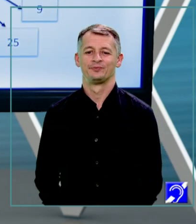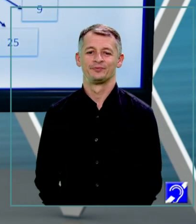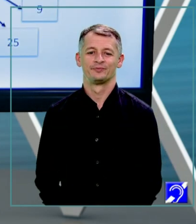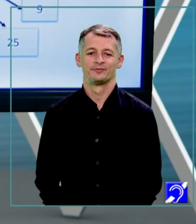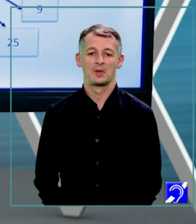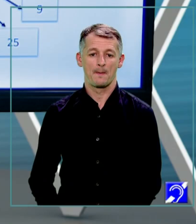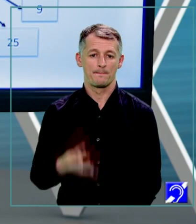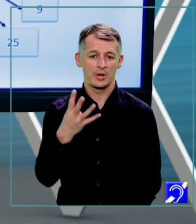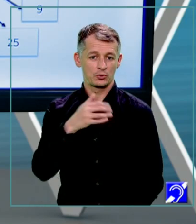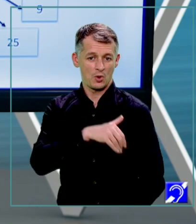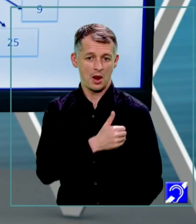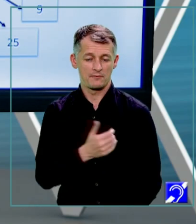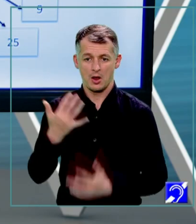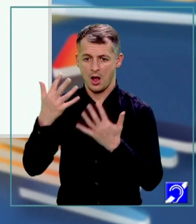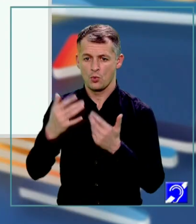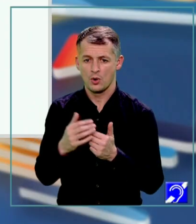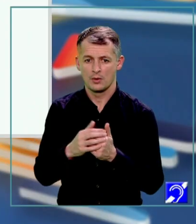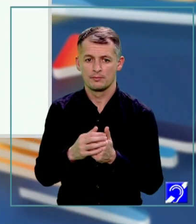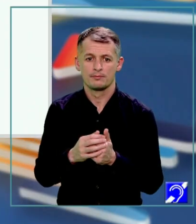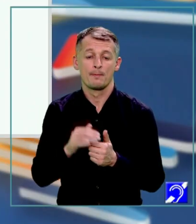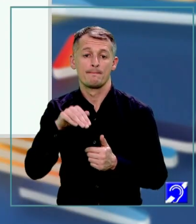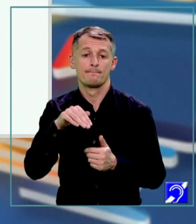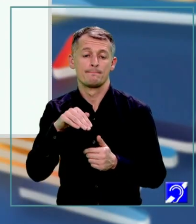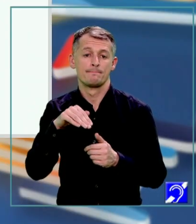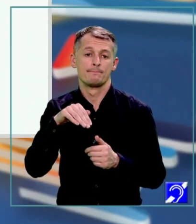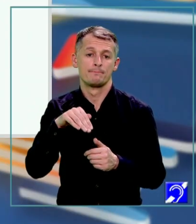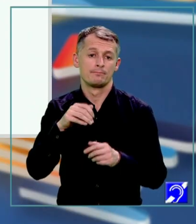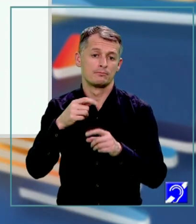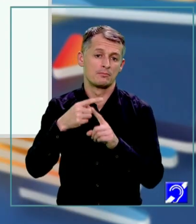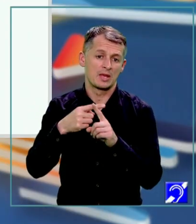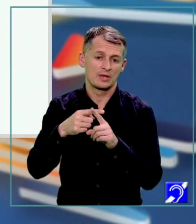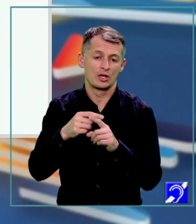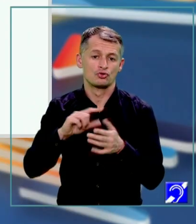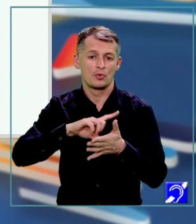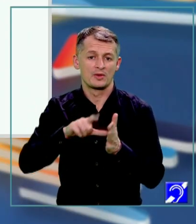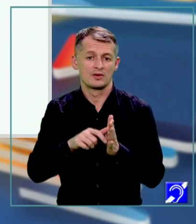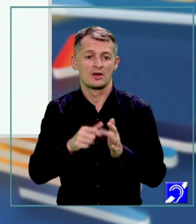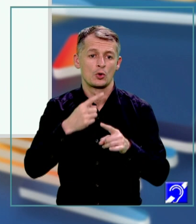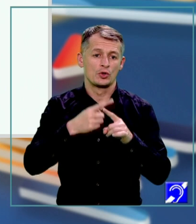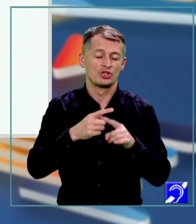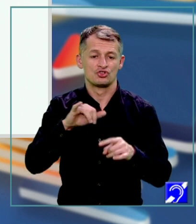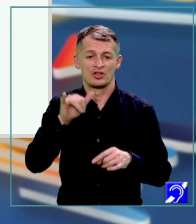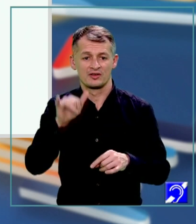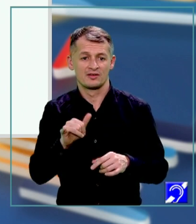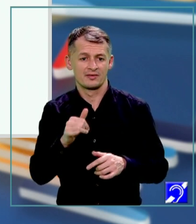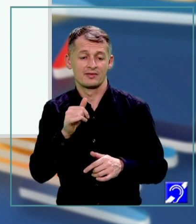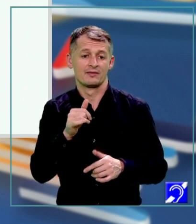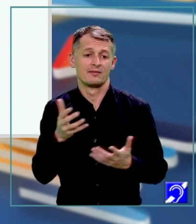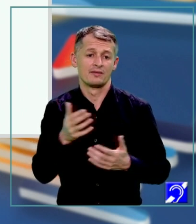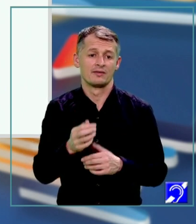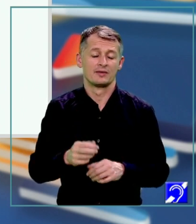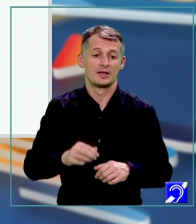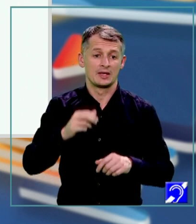Patru elevi au calculat media geometrică a numerelor X și Y, unde X este 4 minus